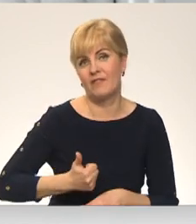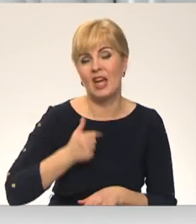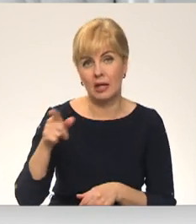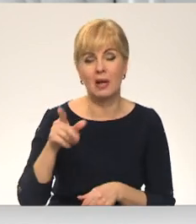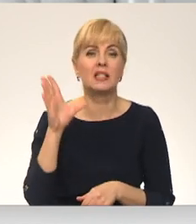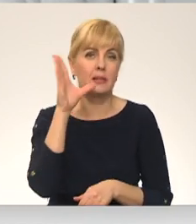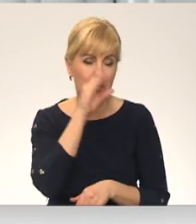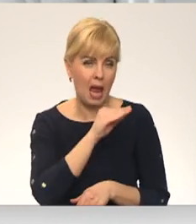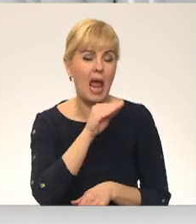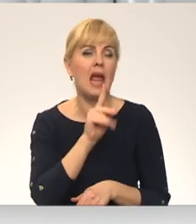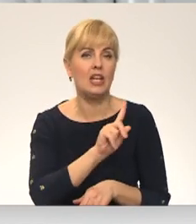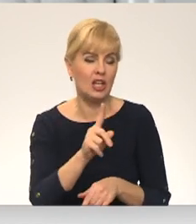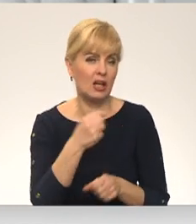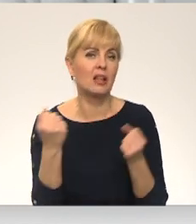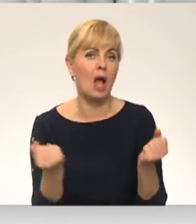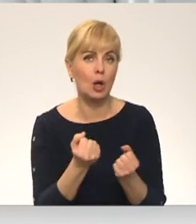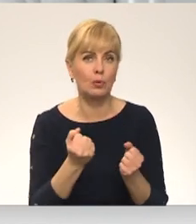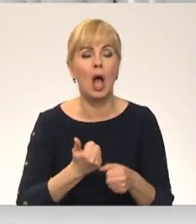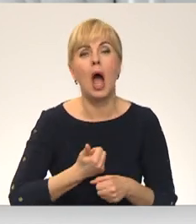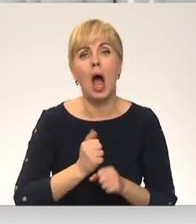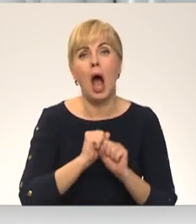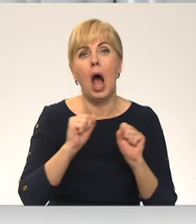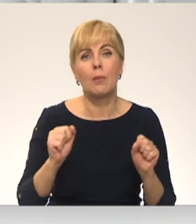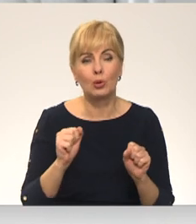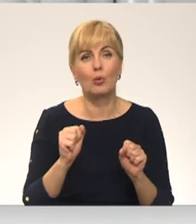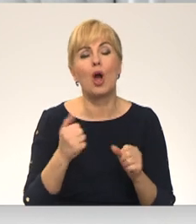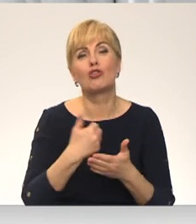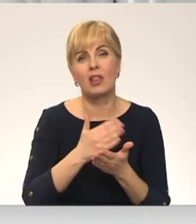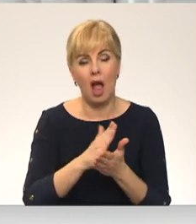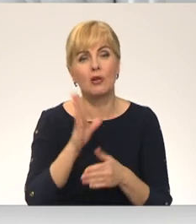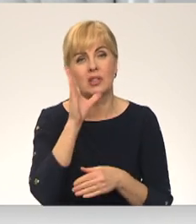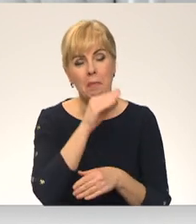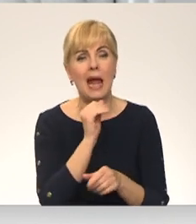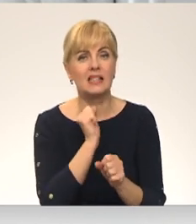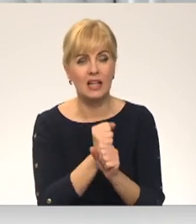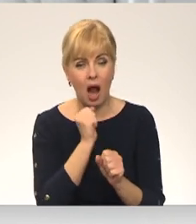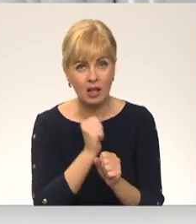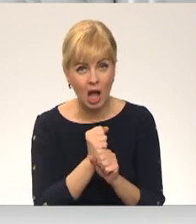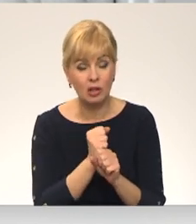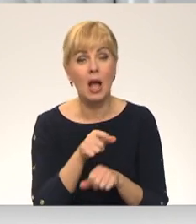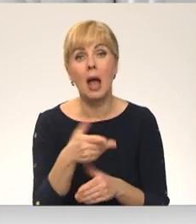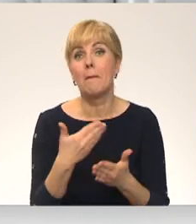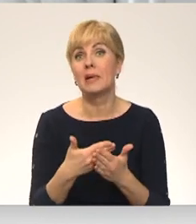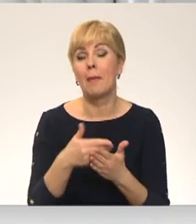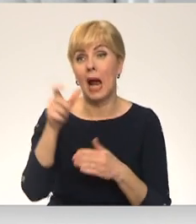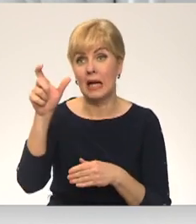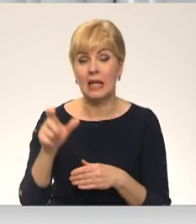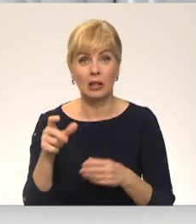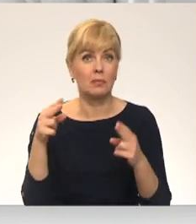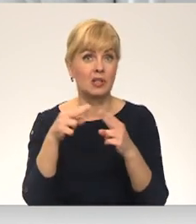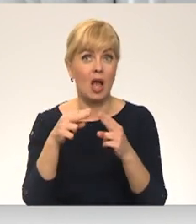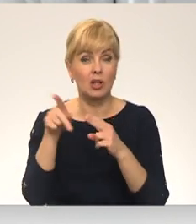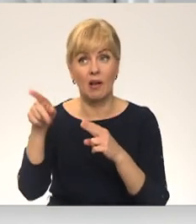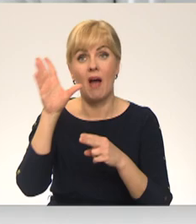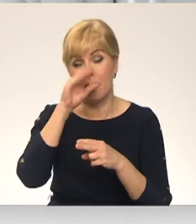spējīgi strādāt, arī apdrošinātāji ir spējīgi strādāt vismaz daļu no viņiem. Un tad, ja kliens sazinās viņiem pat